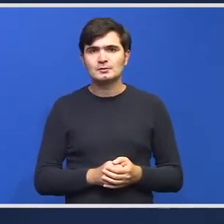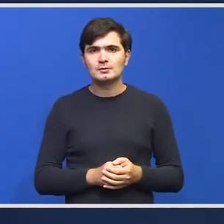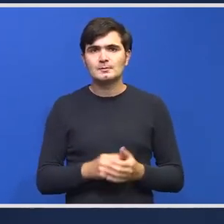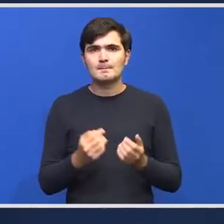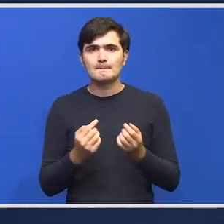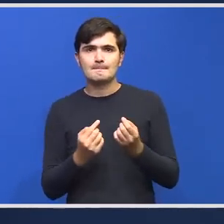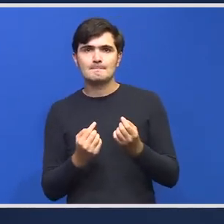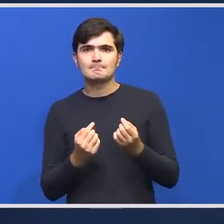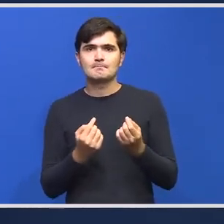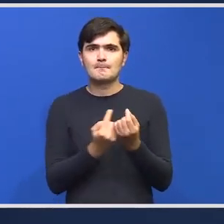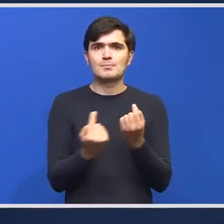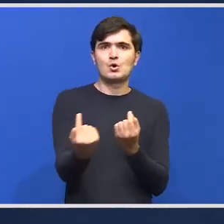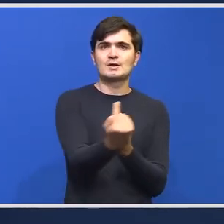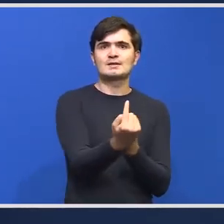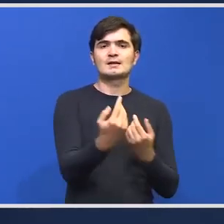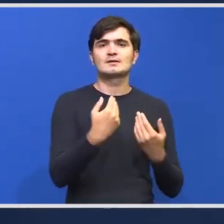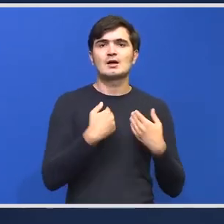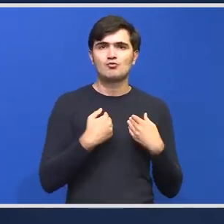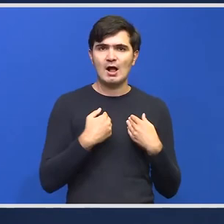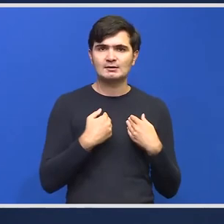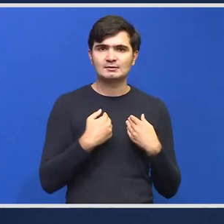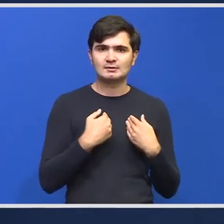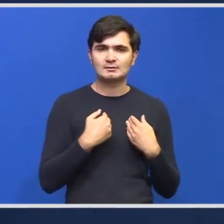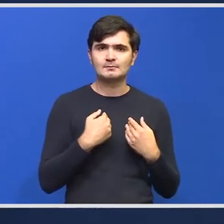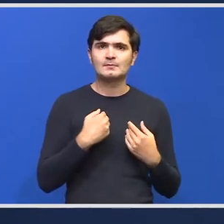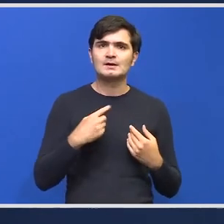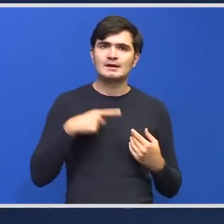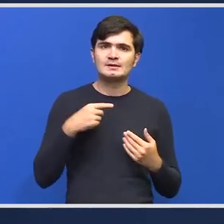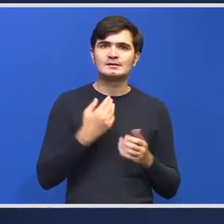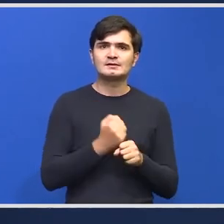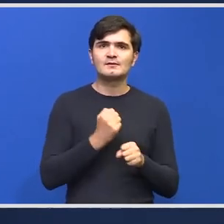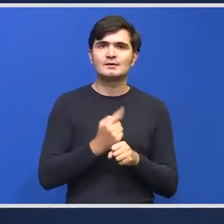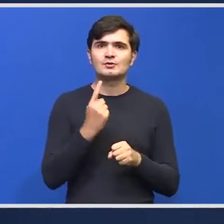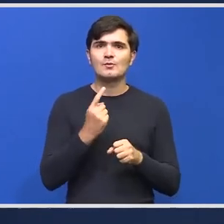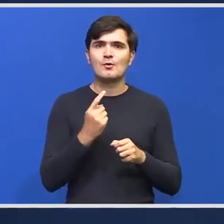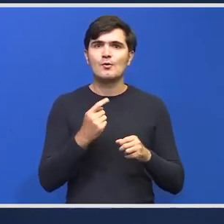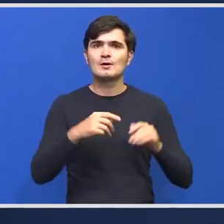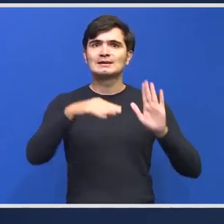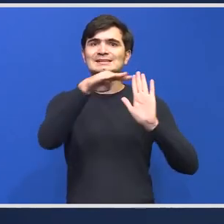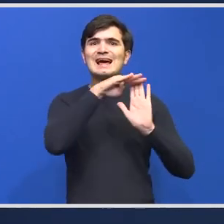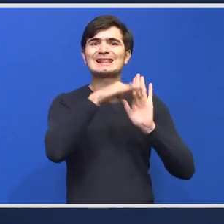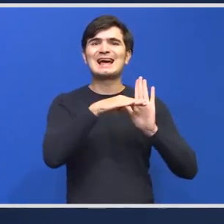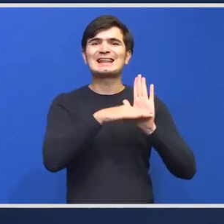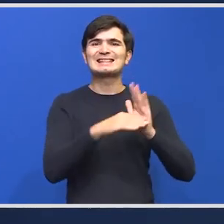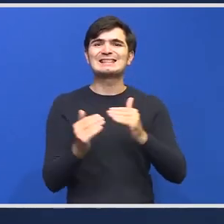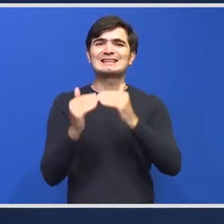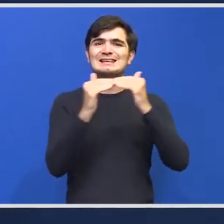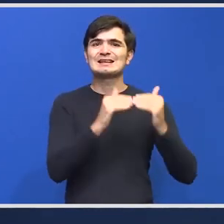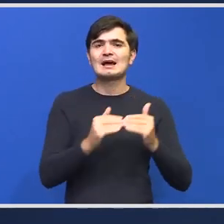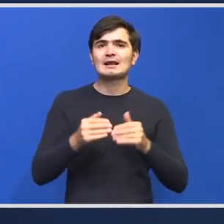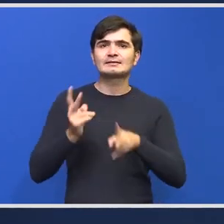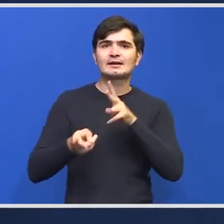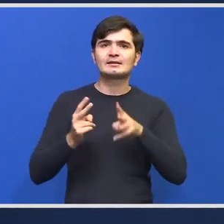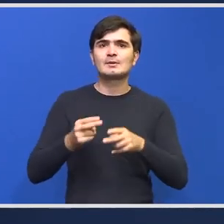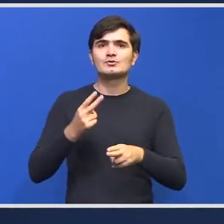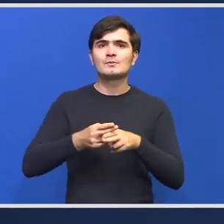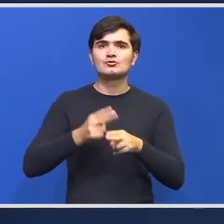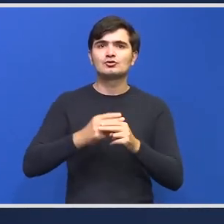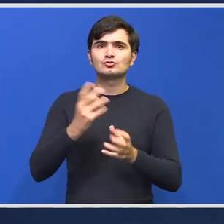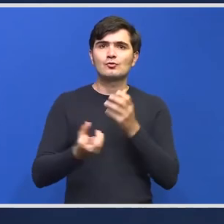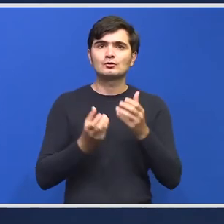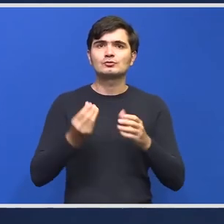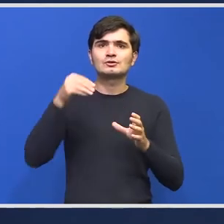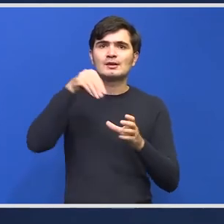așa cum precizam mai devreme standardizarea tratamentului pacienților cu arsură implementarea